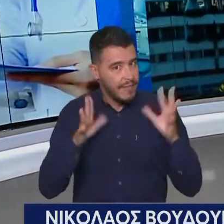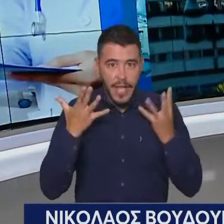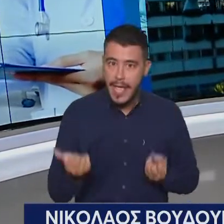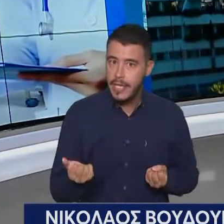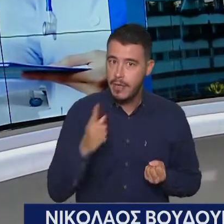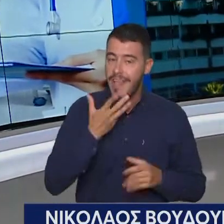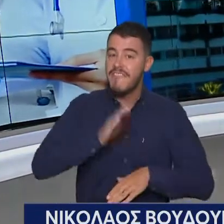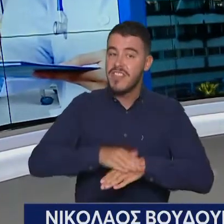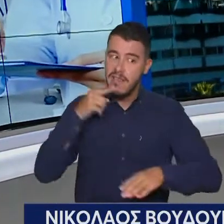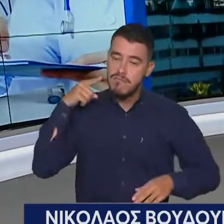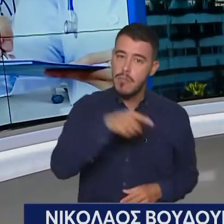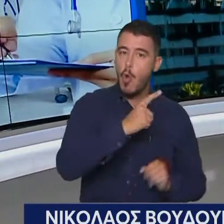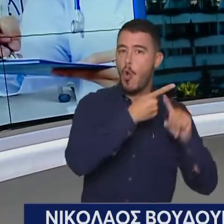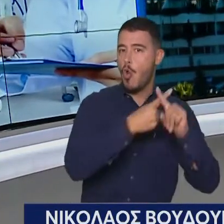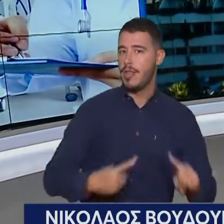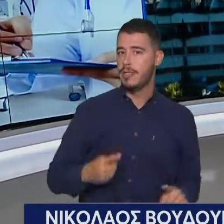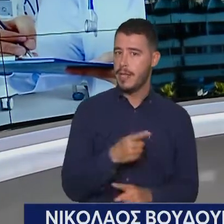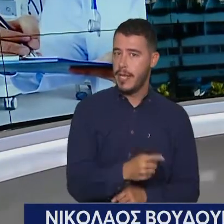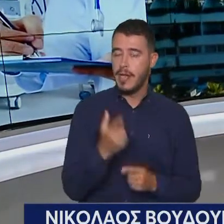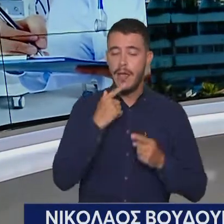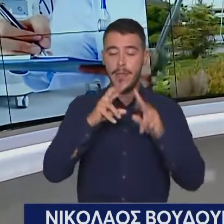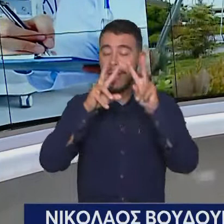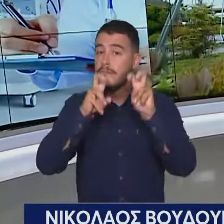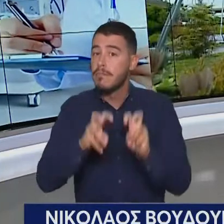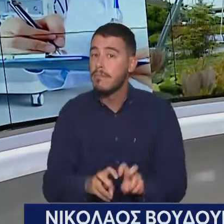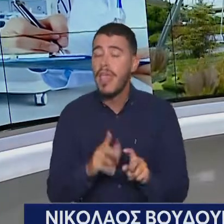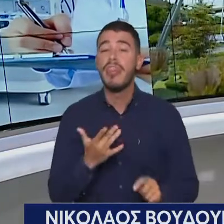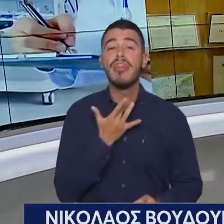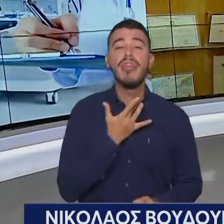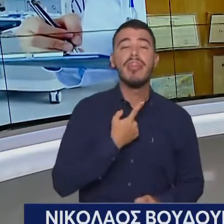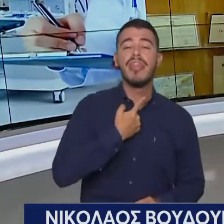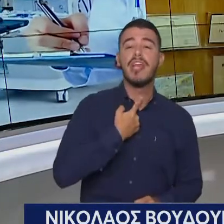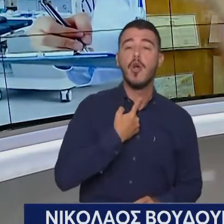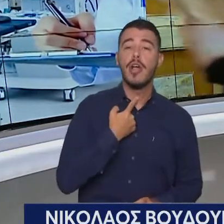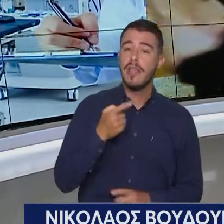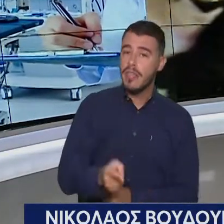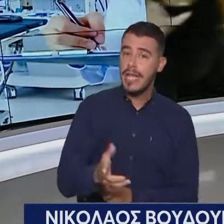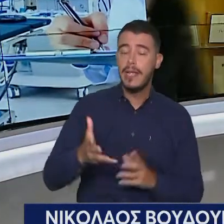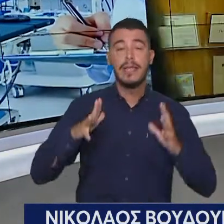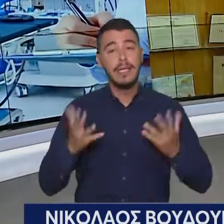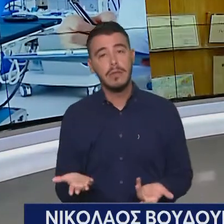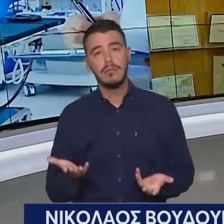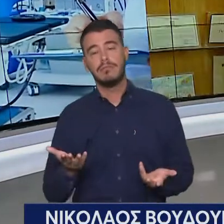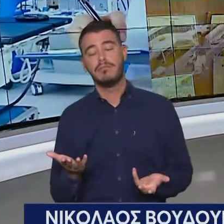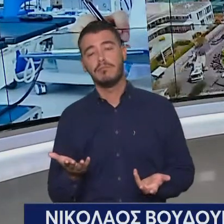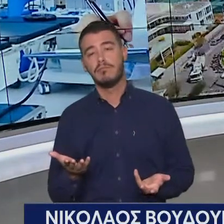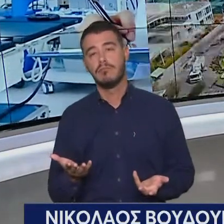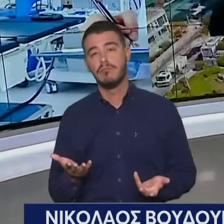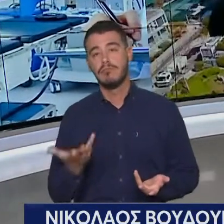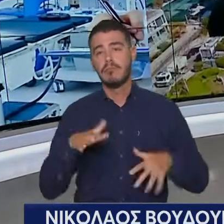αρτιριοσκήρυνση. Και βεβαίως ελέγχουμε και το θυροειδί και κατά περίπτωση, ανάλογα το